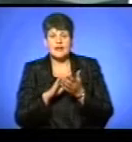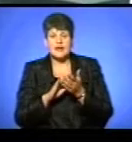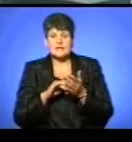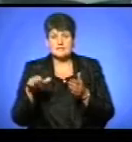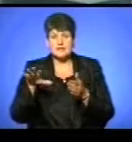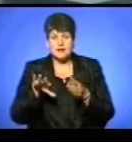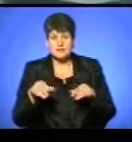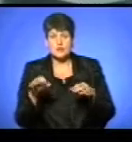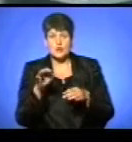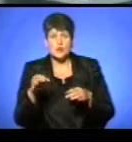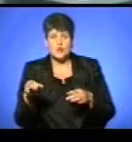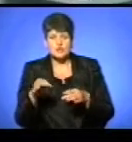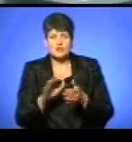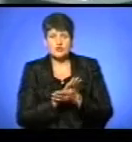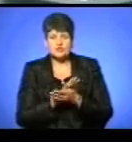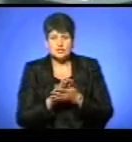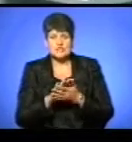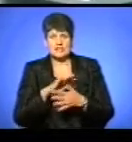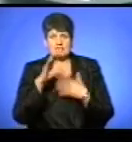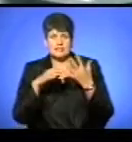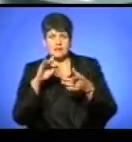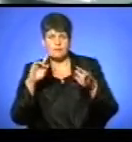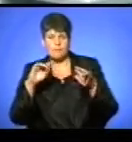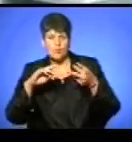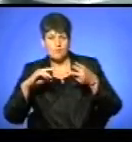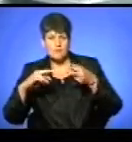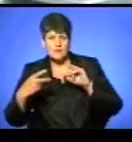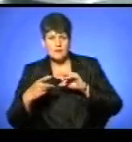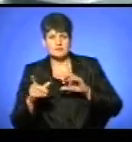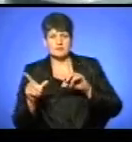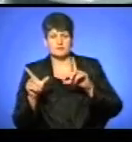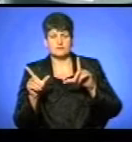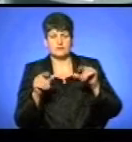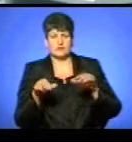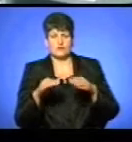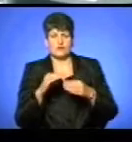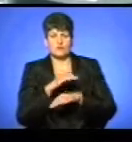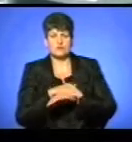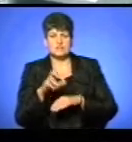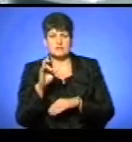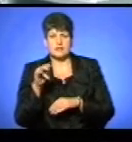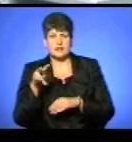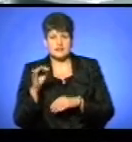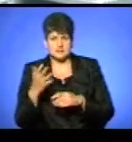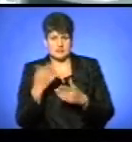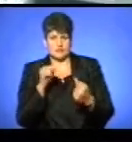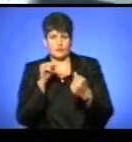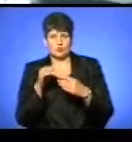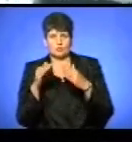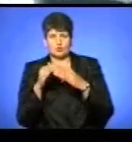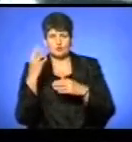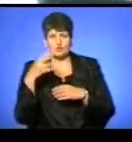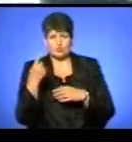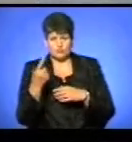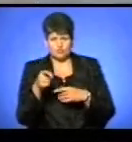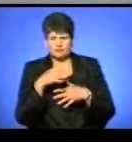озеро очистилося. Натомість вітри змінився. І занесло на вулицю Білецьку. Ми зараз стоїмо навпроти будинку 41. Ця речовина,